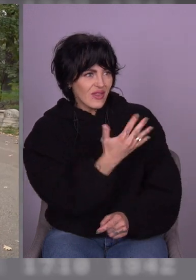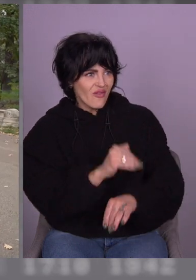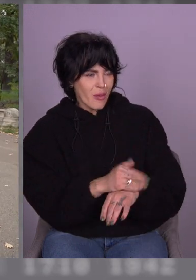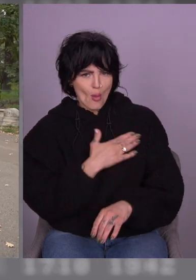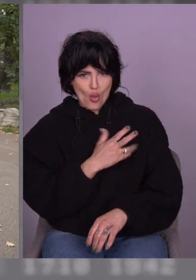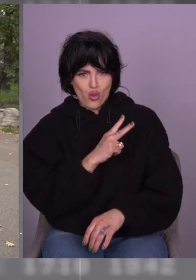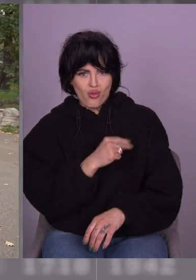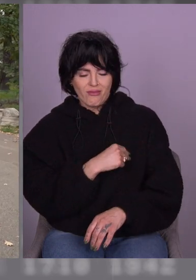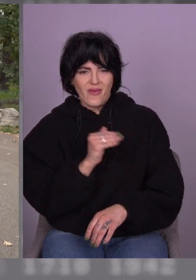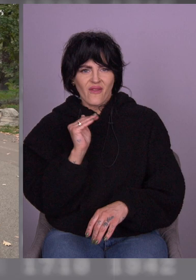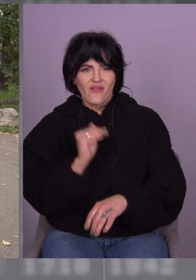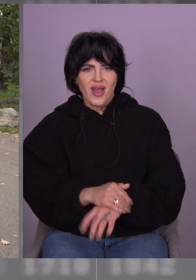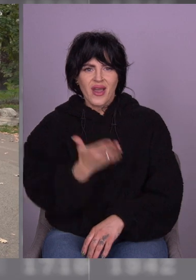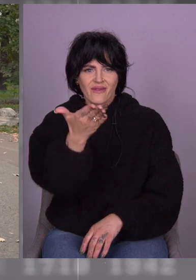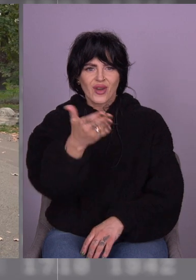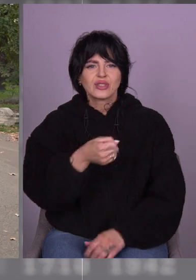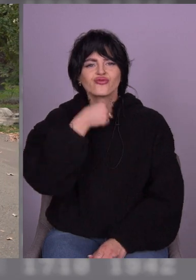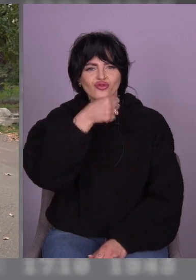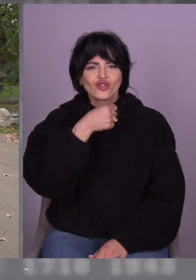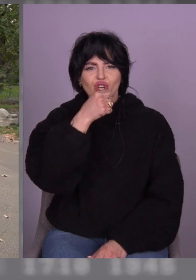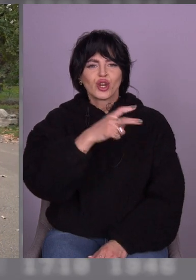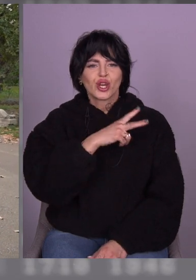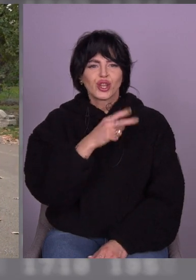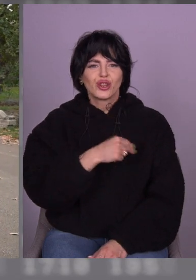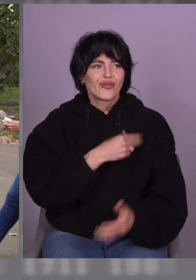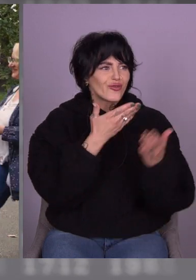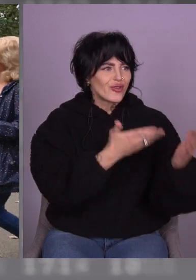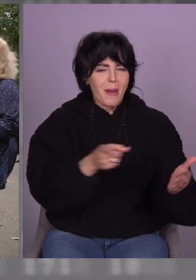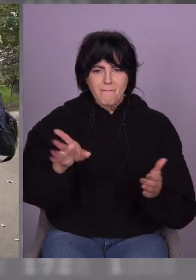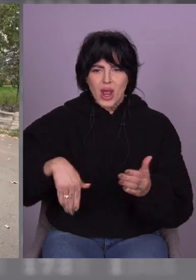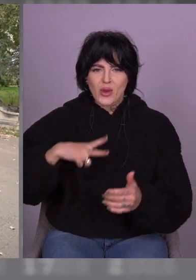А ти теж не сказала. сюди. можна.